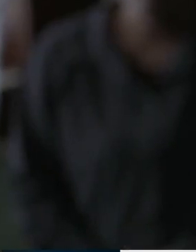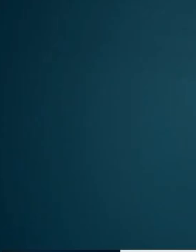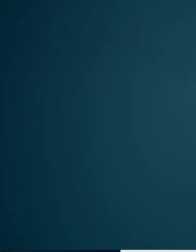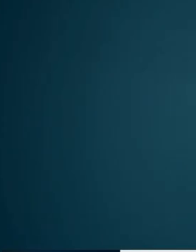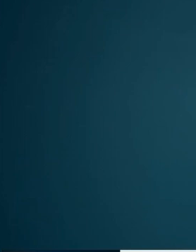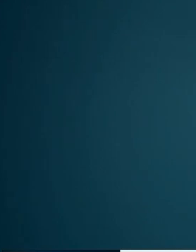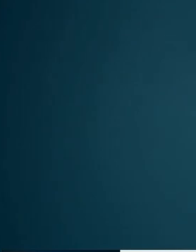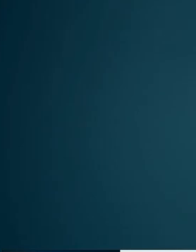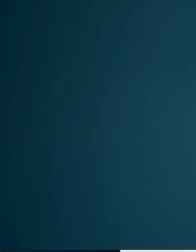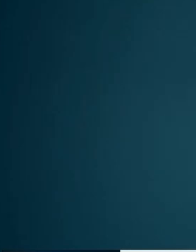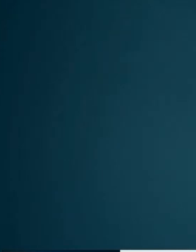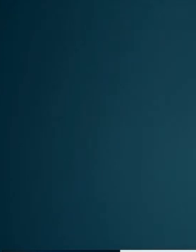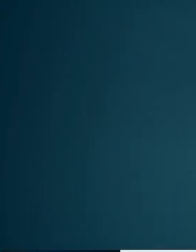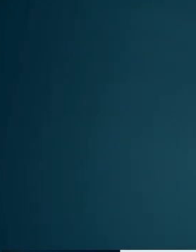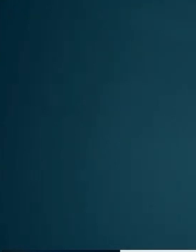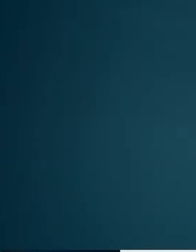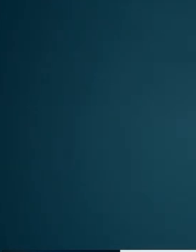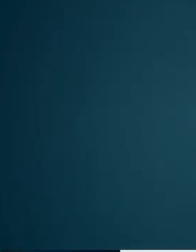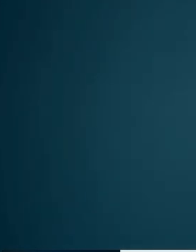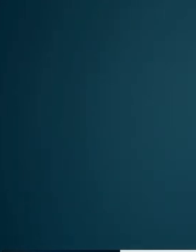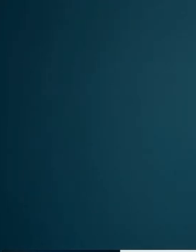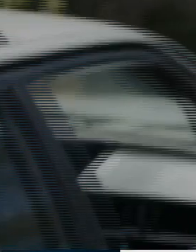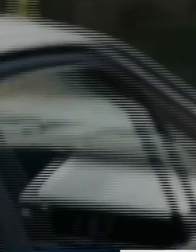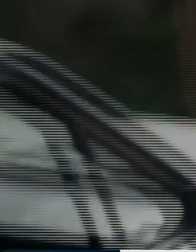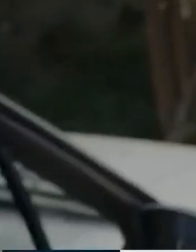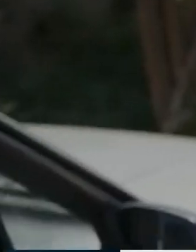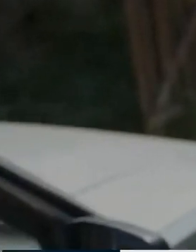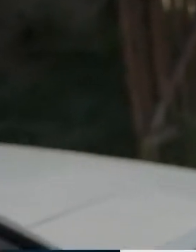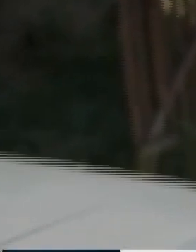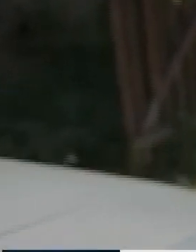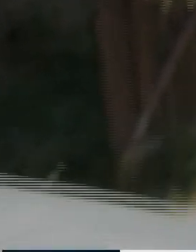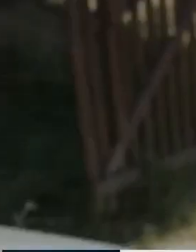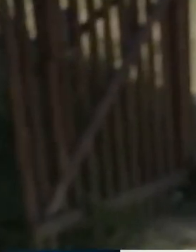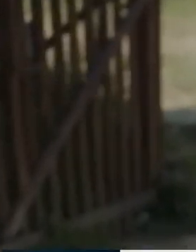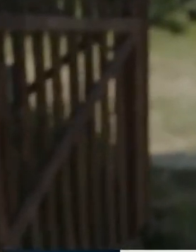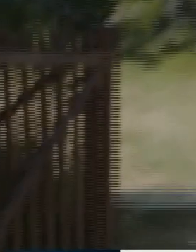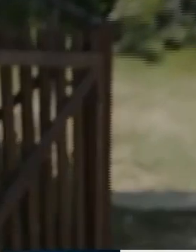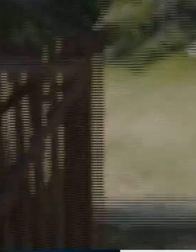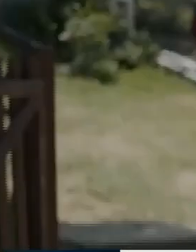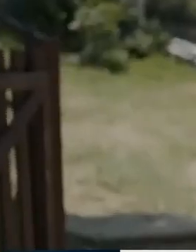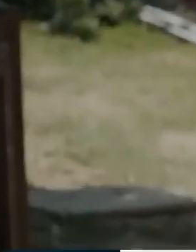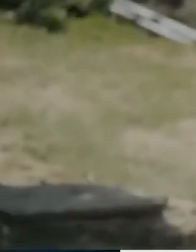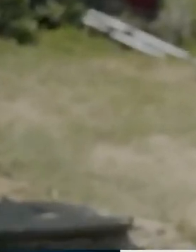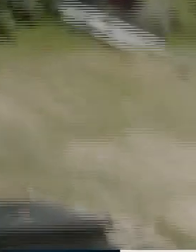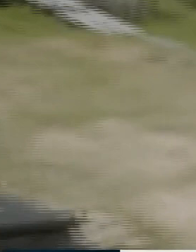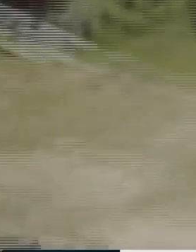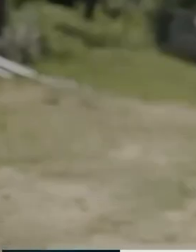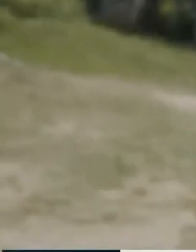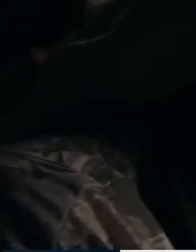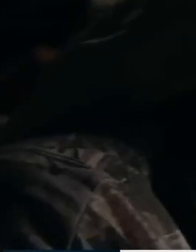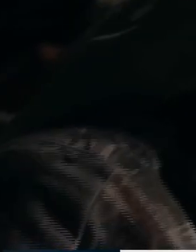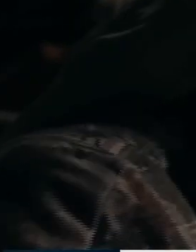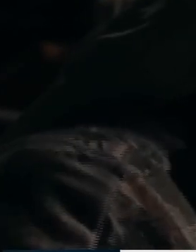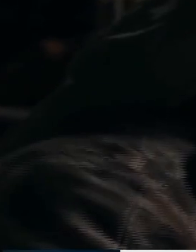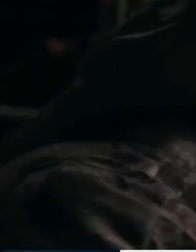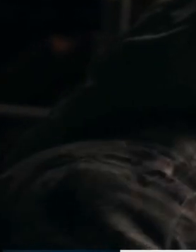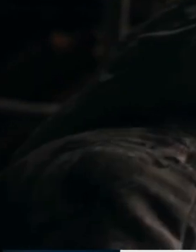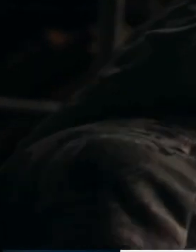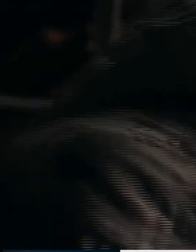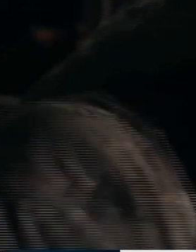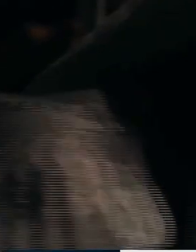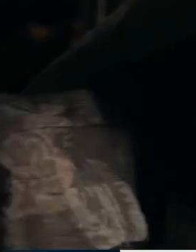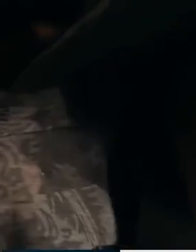aspektin e film bërjes, si për aspektin e aktrimit, për shdo aspekt tjetër, njerëzit kanë pas reagimet shumë pozitive e shpesherë dhe nga kanë